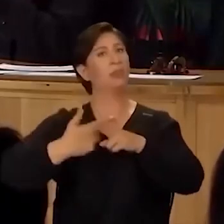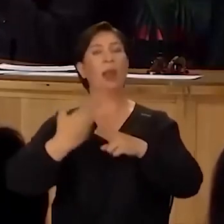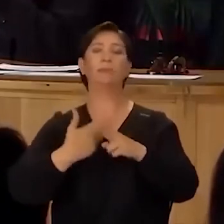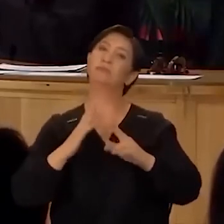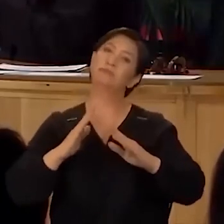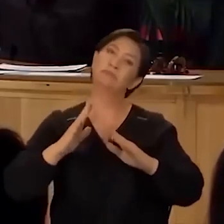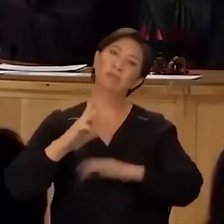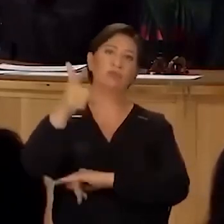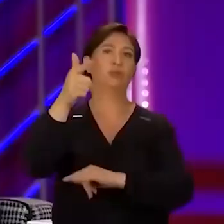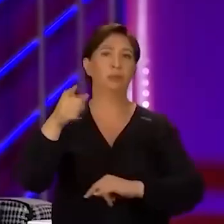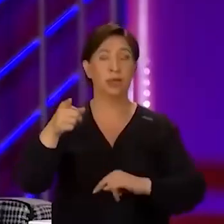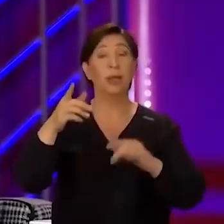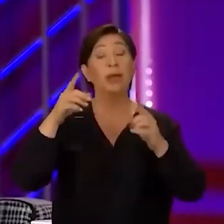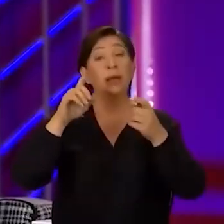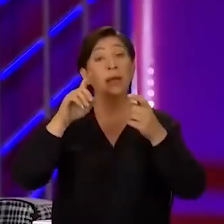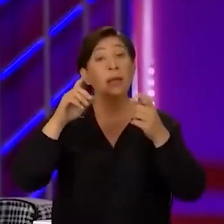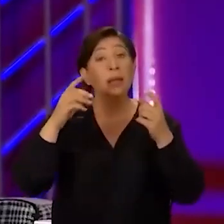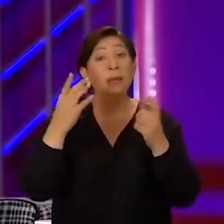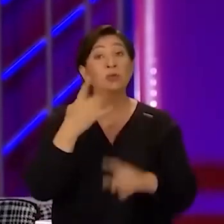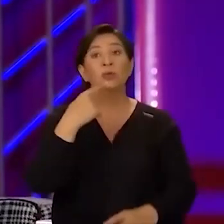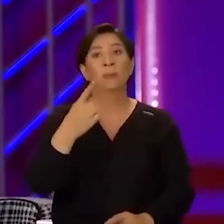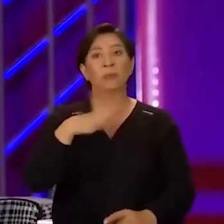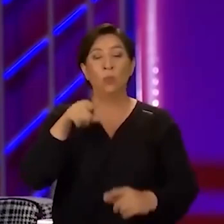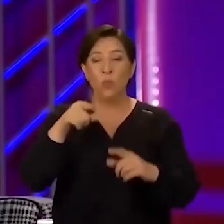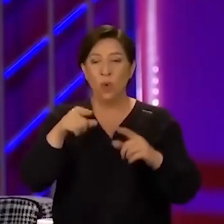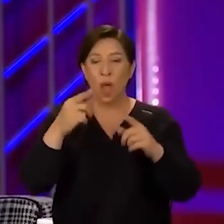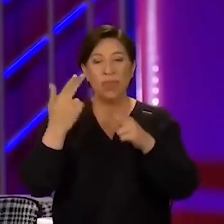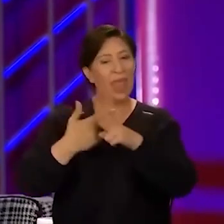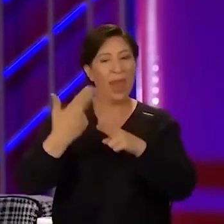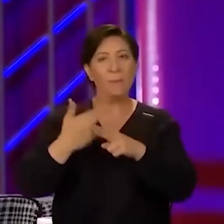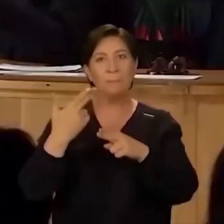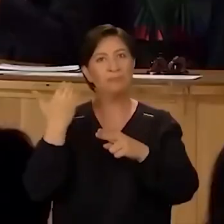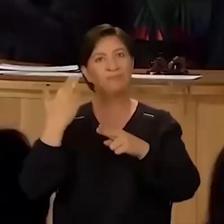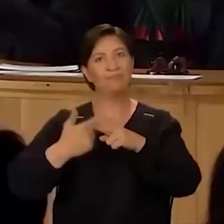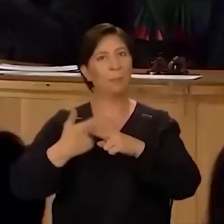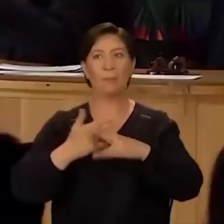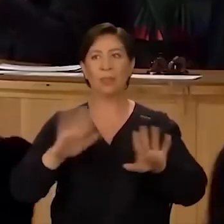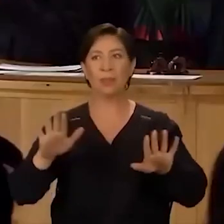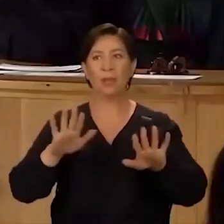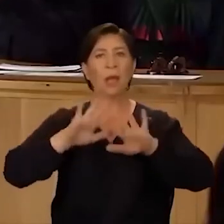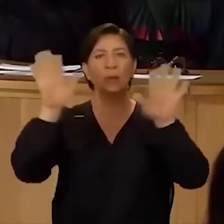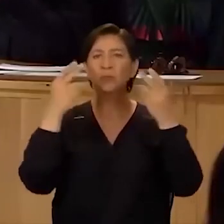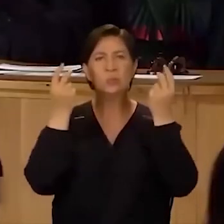geçtin. Ve şunu söylemek istiyorum sana. Bu geçirdiğin deneyimi herkes unuttu.